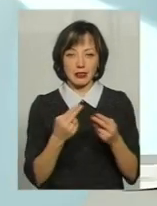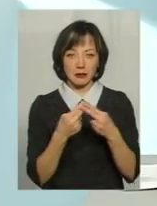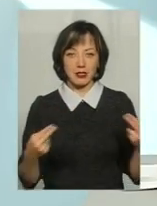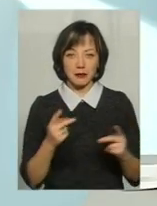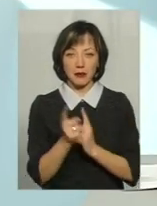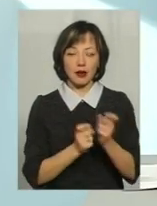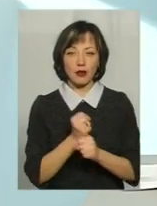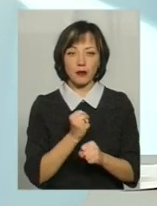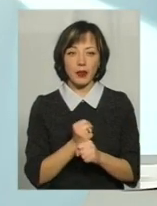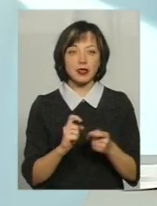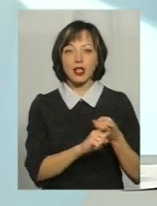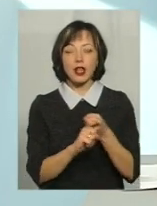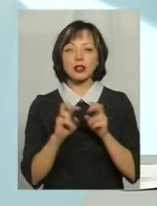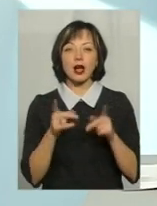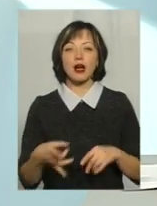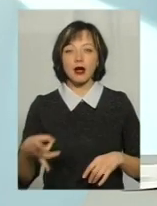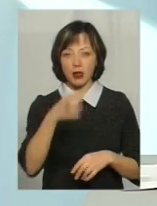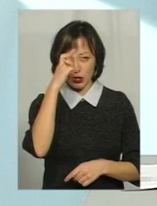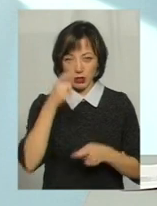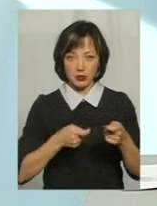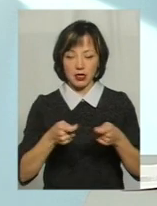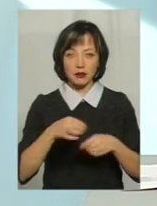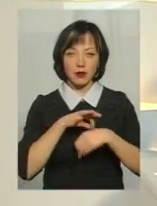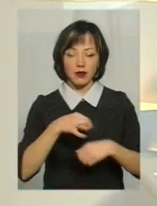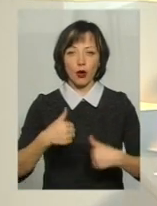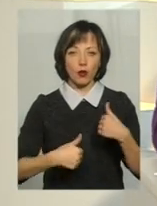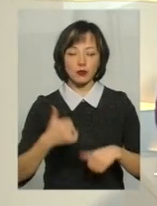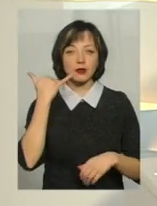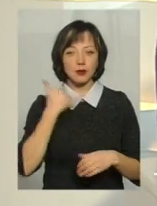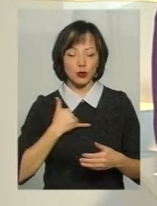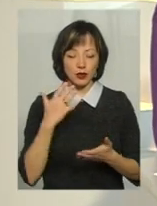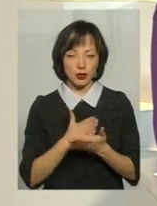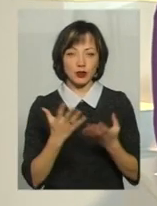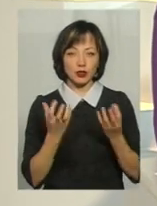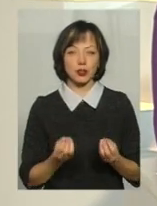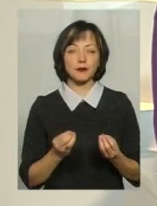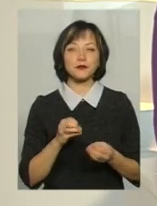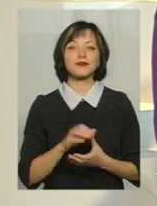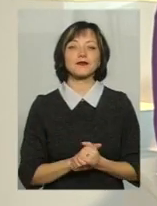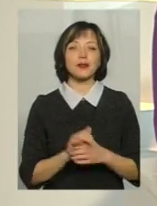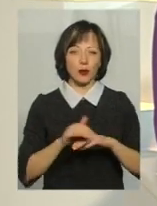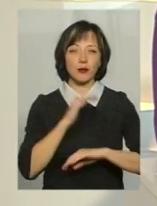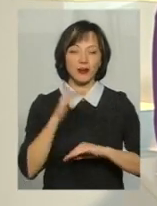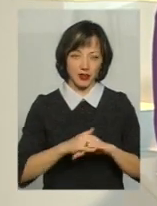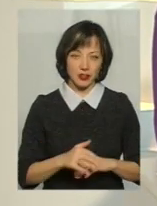Це залежить від того, як райдержадміністрація проведе конкурс. Я зрозумів. У нас ще один дзвіночок. Добрий вечір.